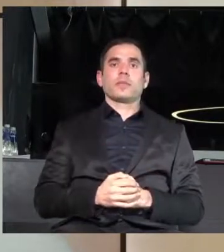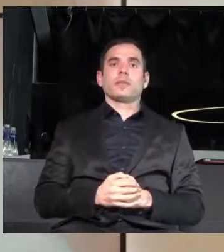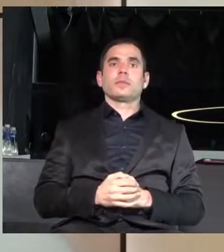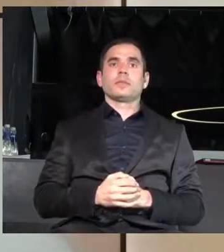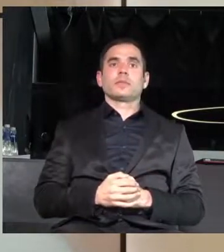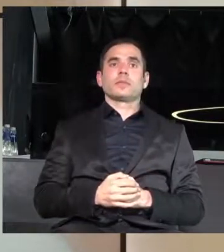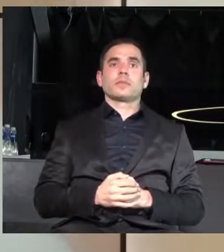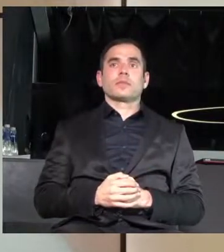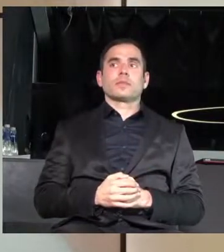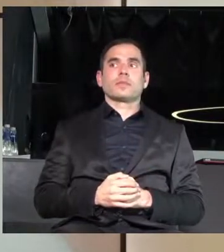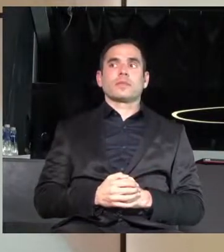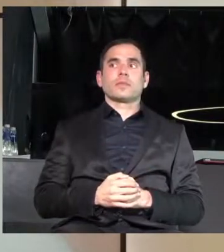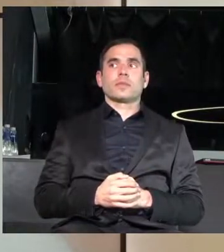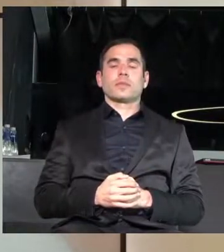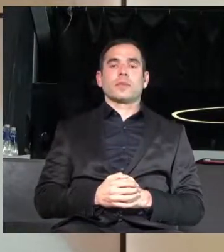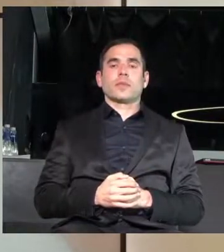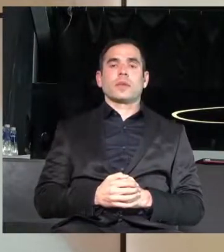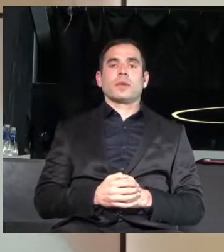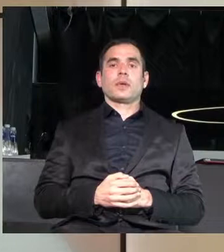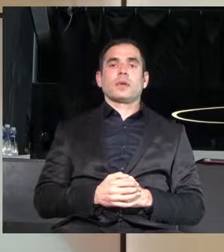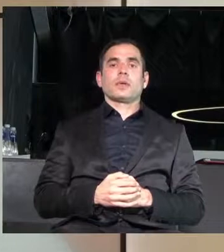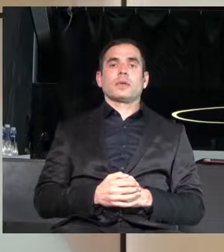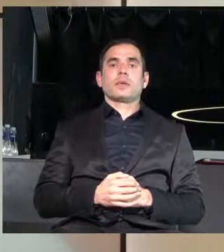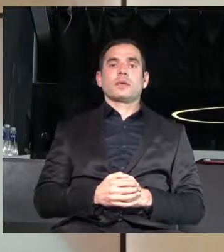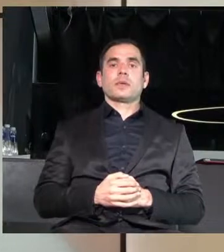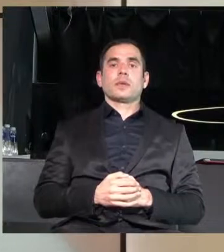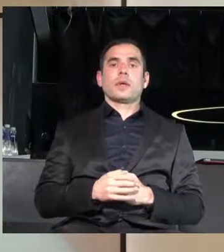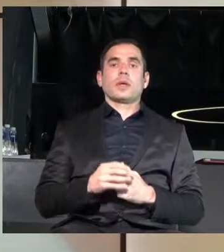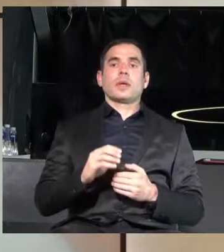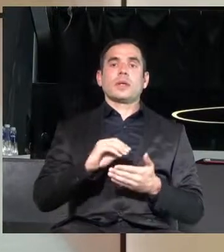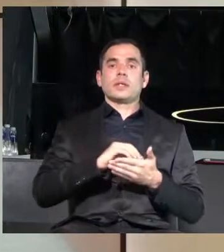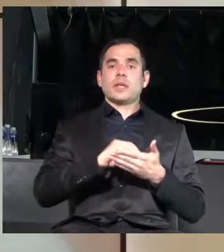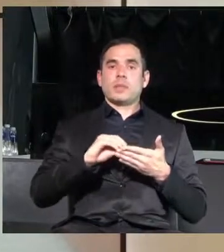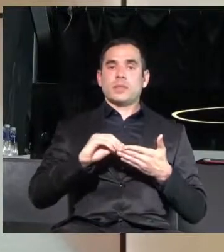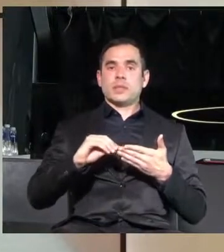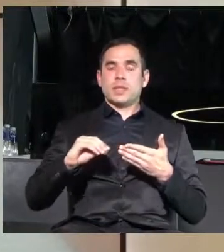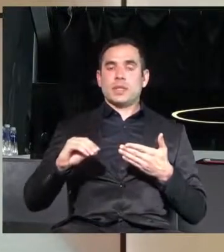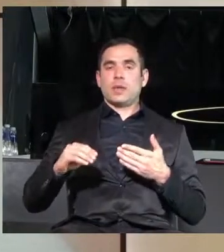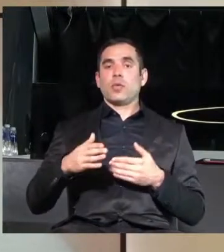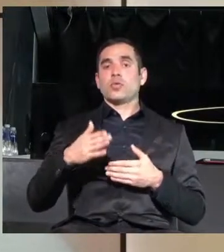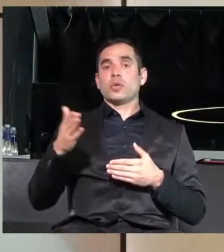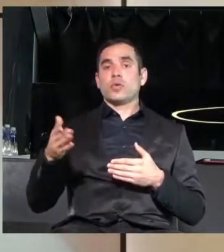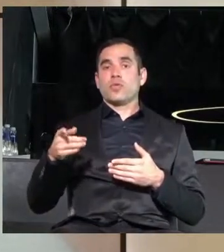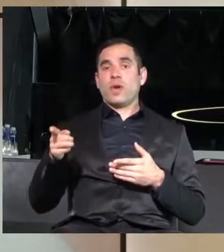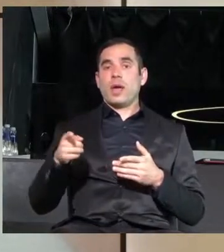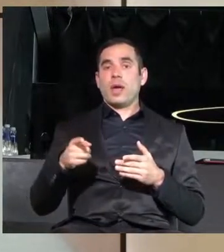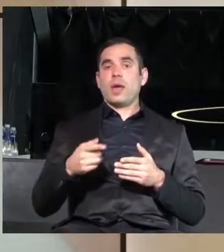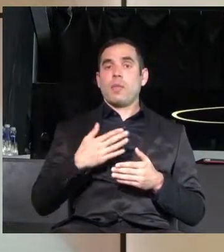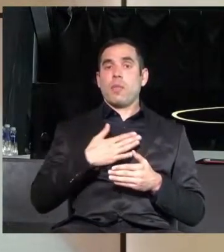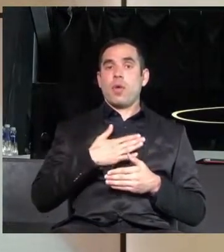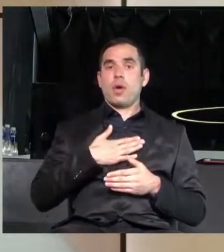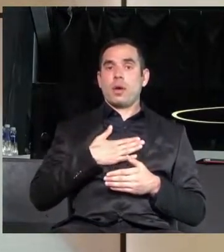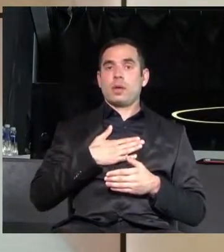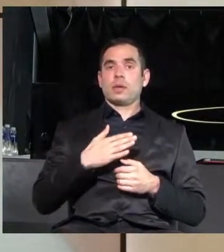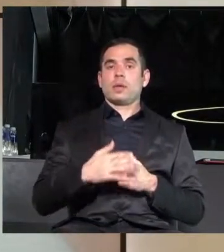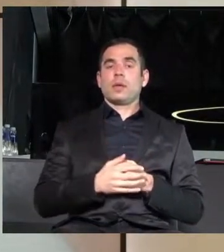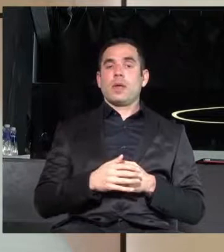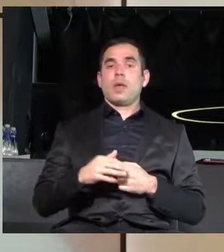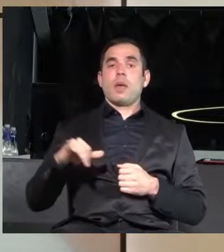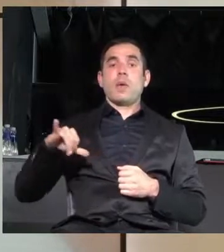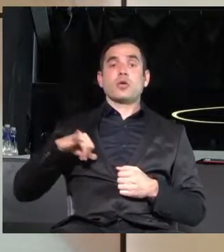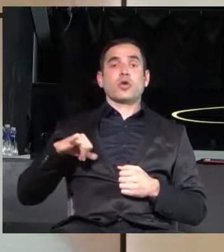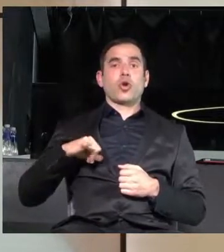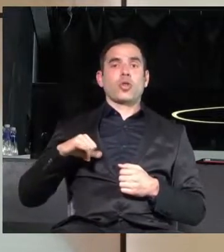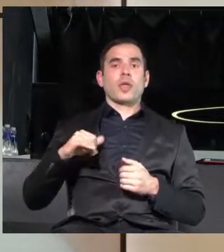Това тук, освен от другата страна, записките, защото съм много отскул, това тук е моя международен